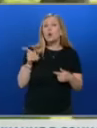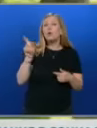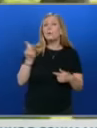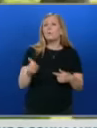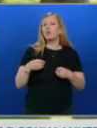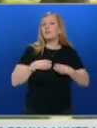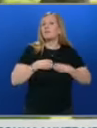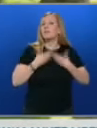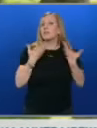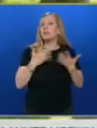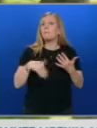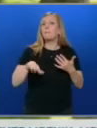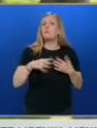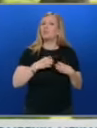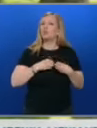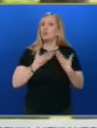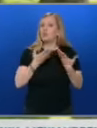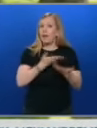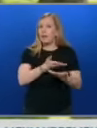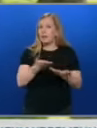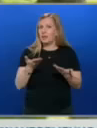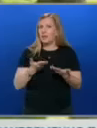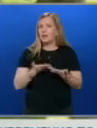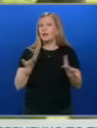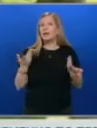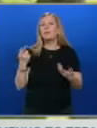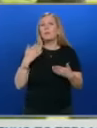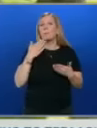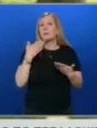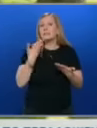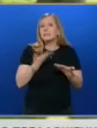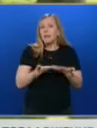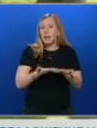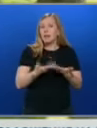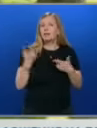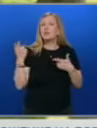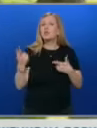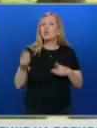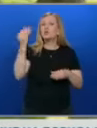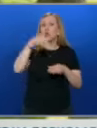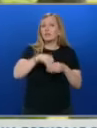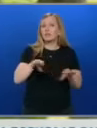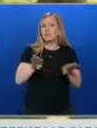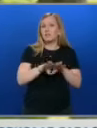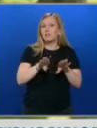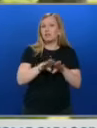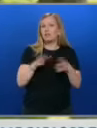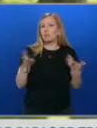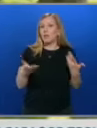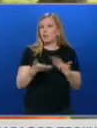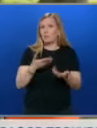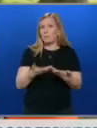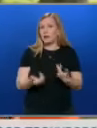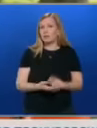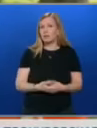вдъхне по-голямо доверия от някого, признавайки, че е участвал в същото нещо на практика.